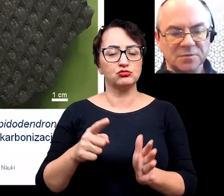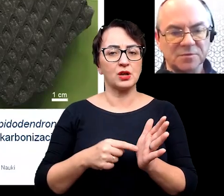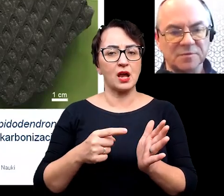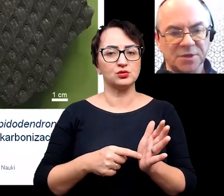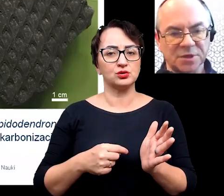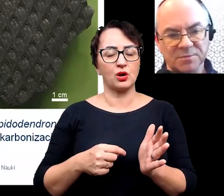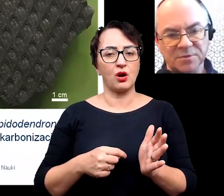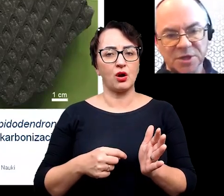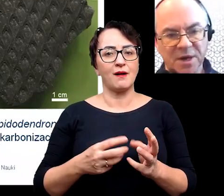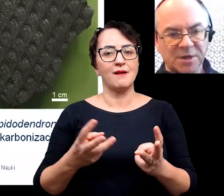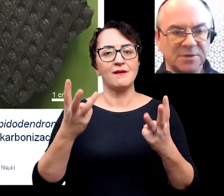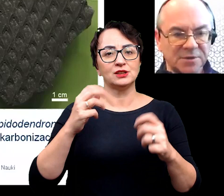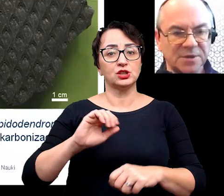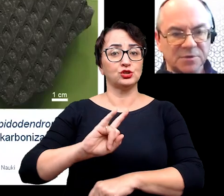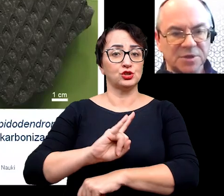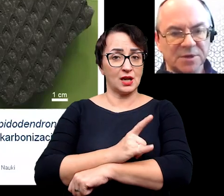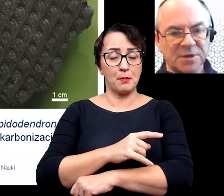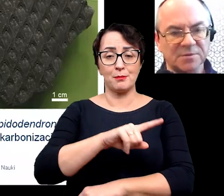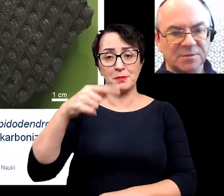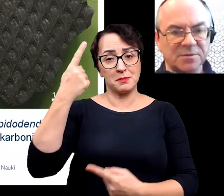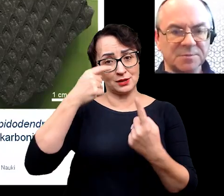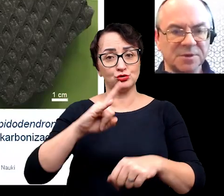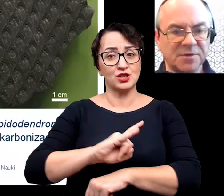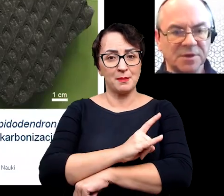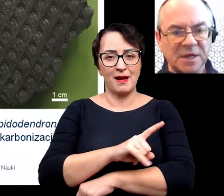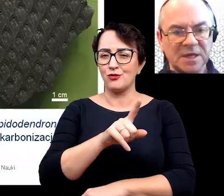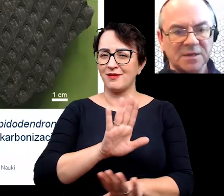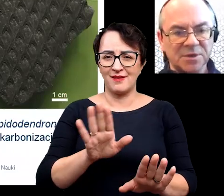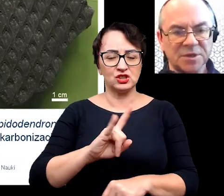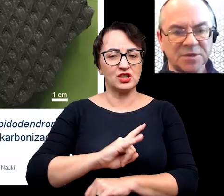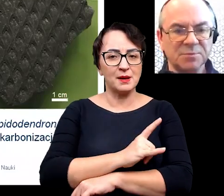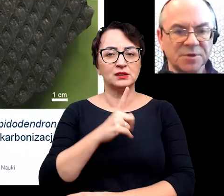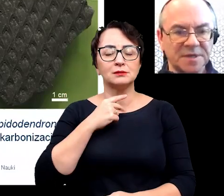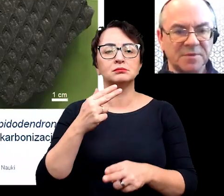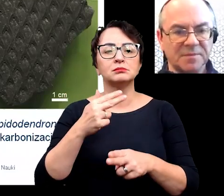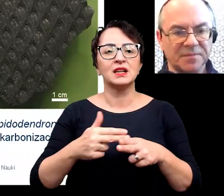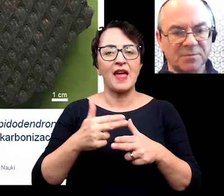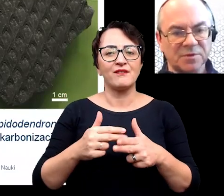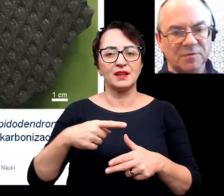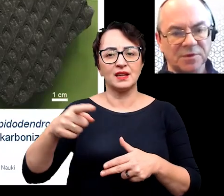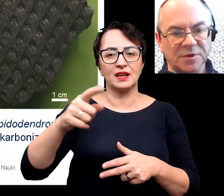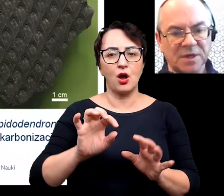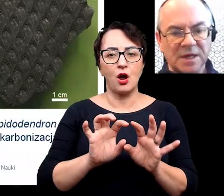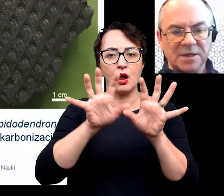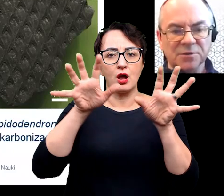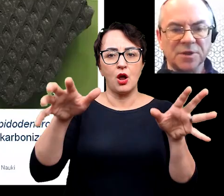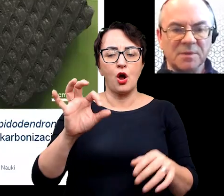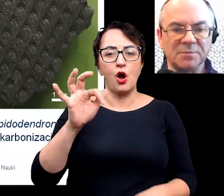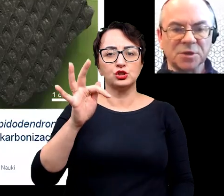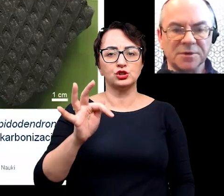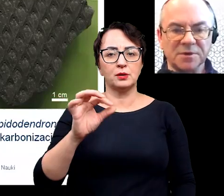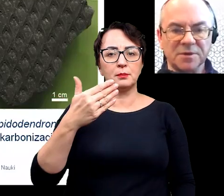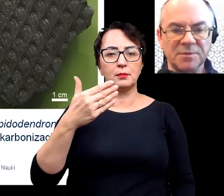często się uważa, że to były ślimaki, ale to nie były ślimaki. One były spokrewnione bliżej z ośmiornicami głowonogi.